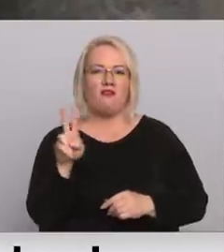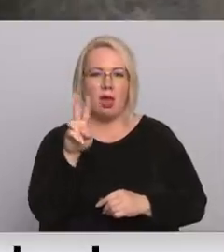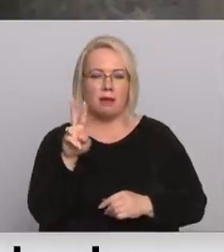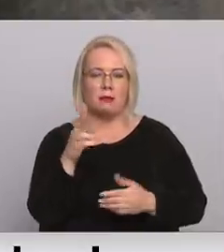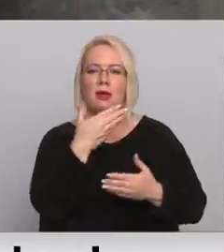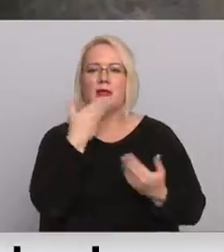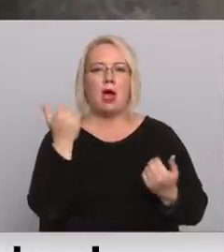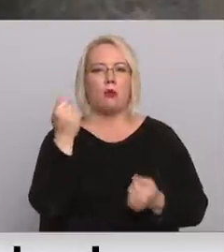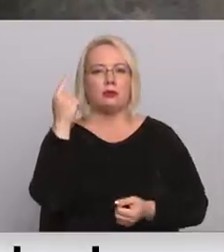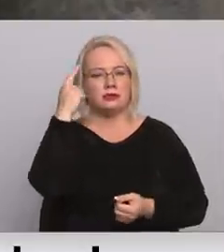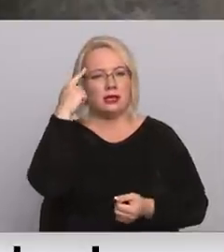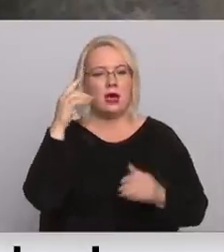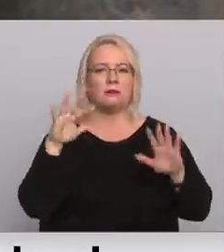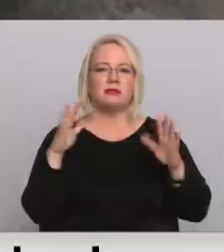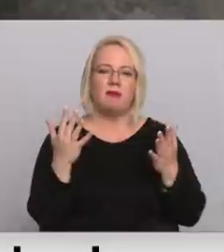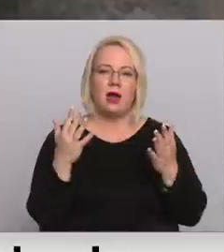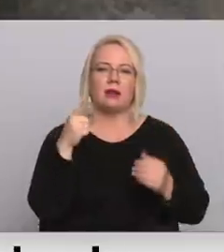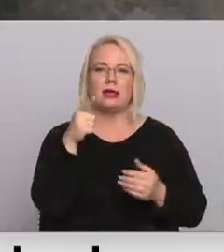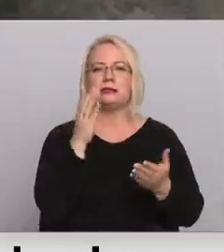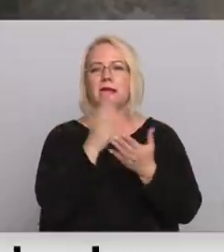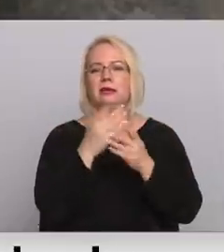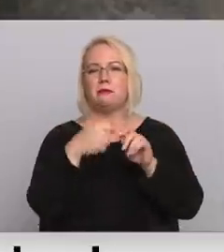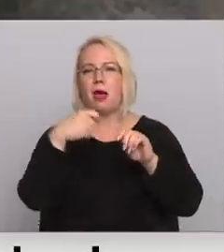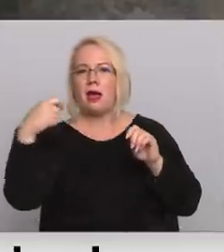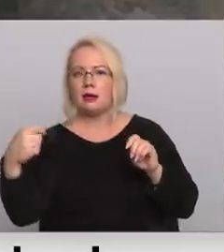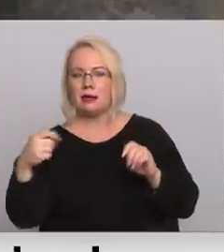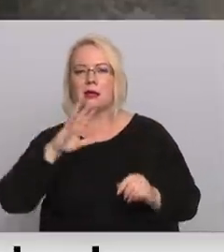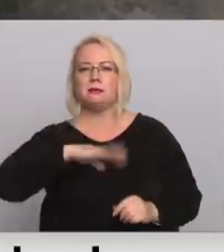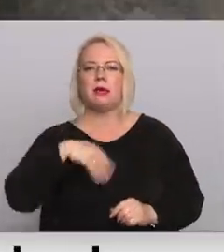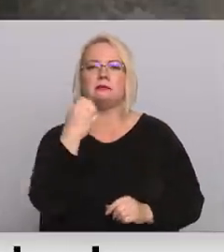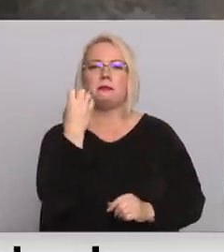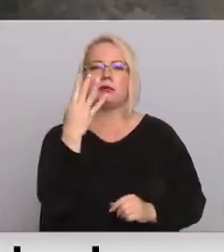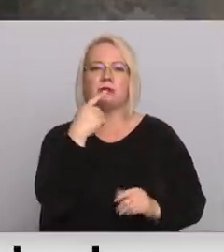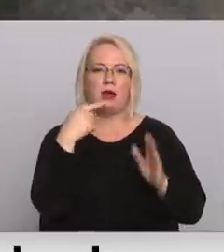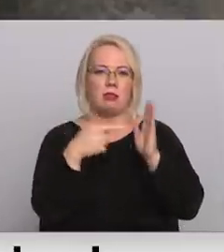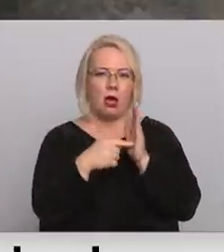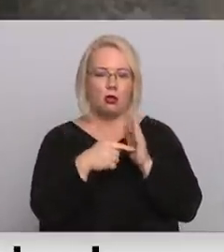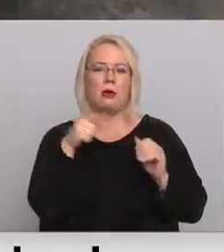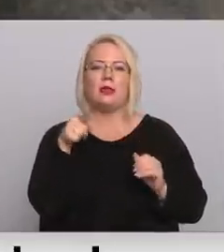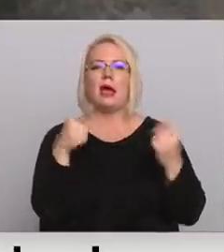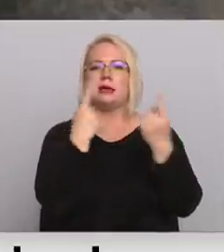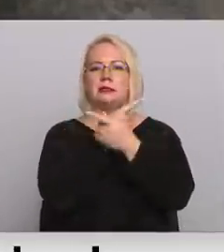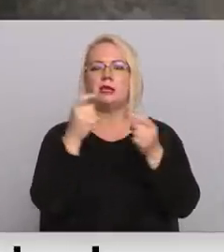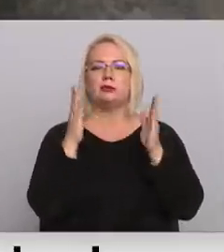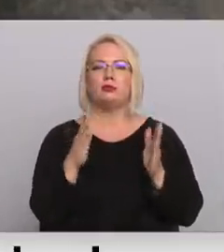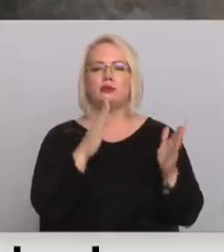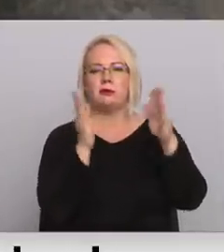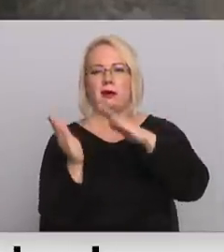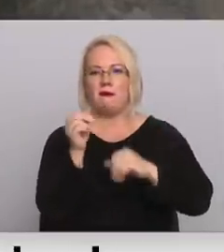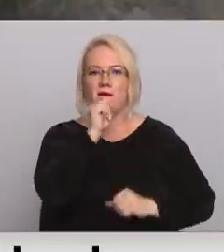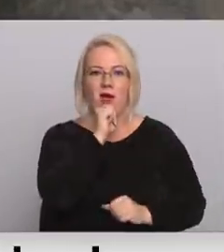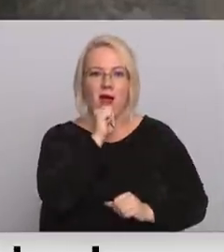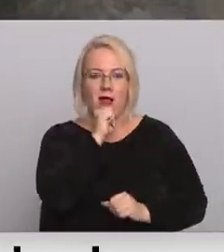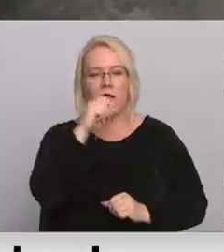Nav zināms vēl, vai tas tiks pagarināts arī pēc 15. datuma, šīs viņas būs vēlāk. Bet,